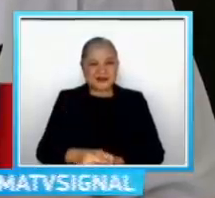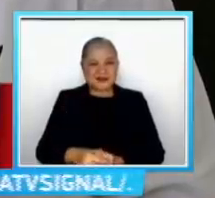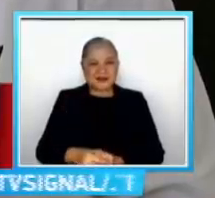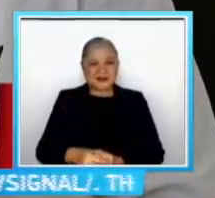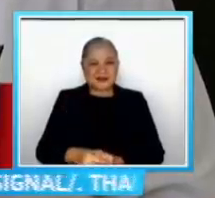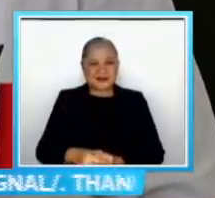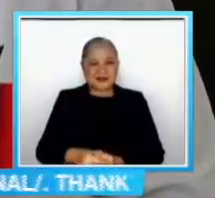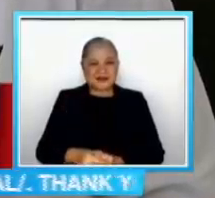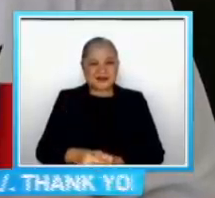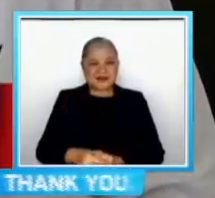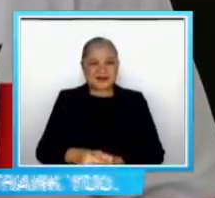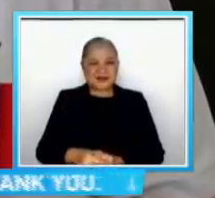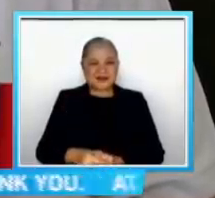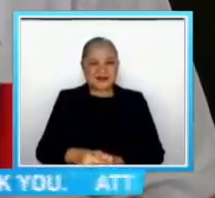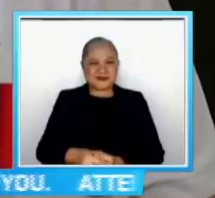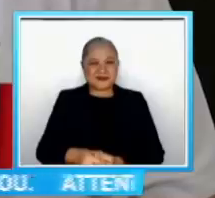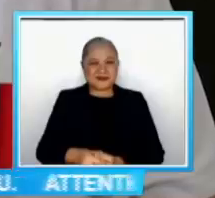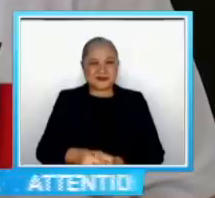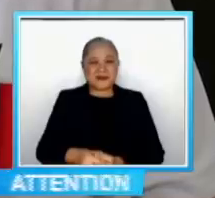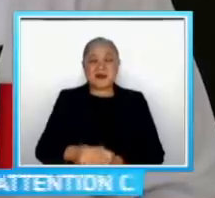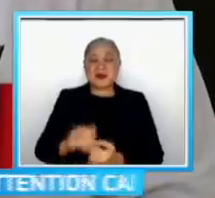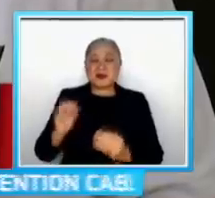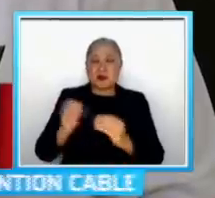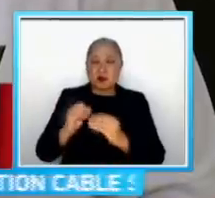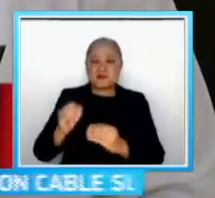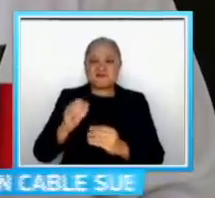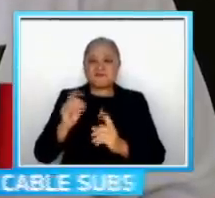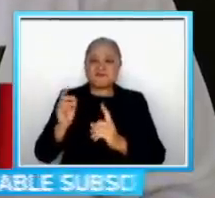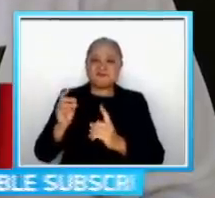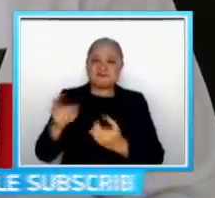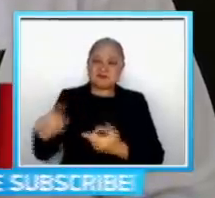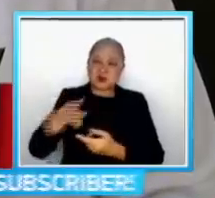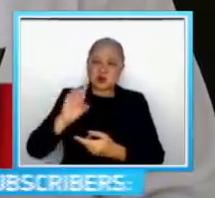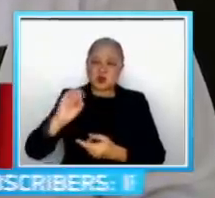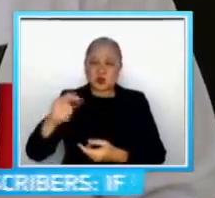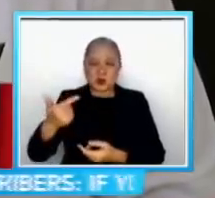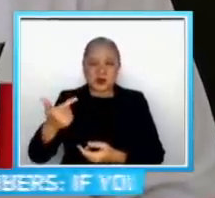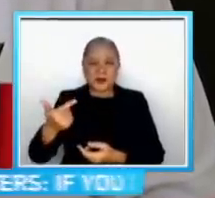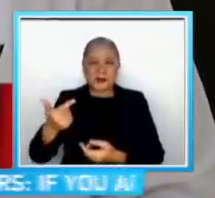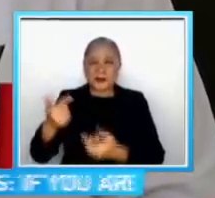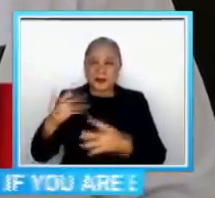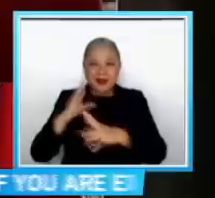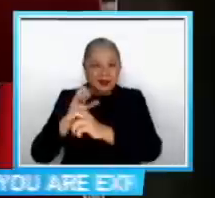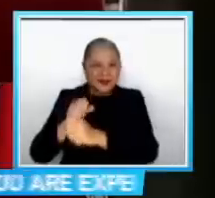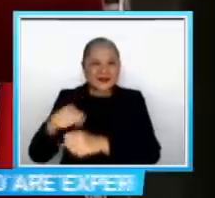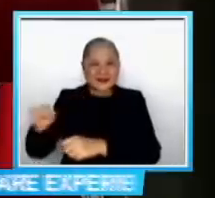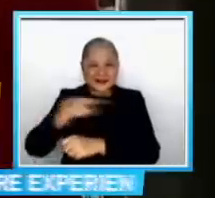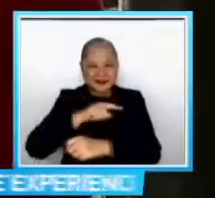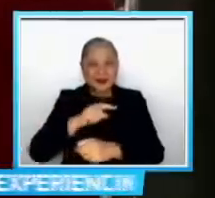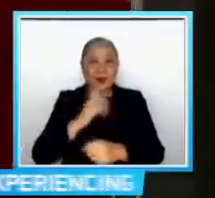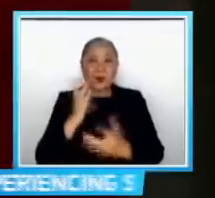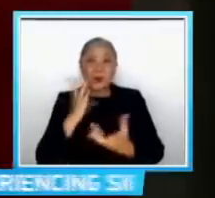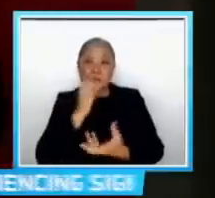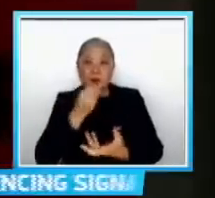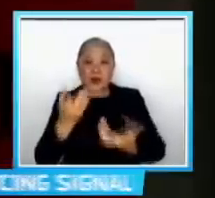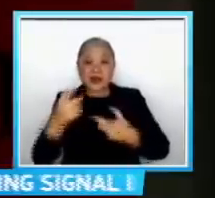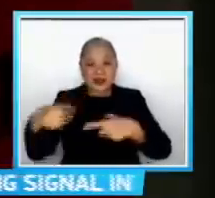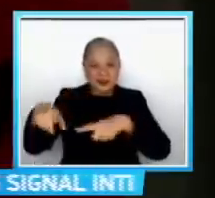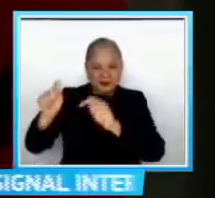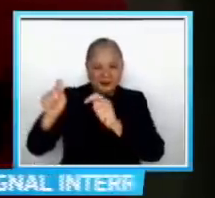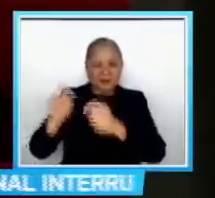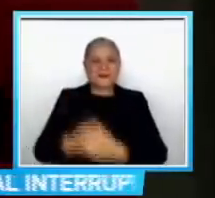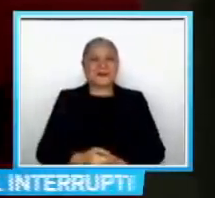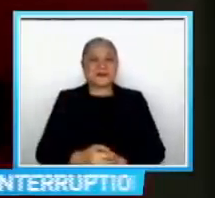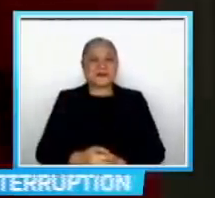At para maging kaakit-akit sila sa mga mag-aampon Paalala lang ng QC